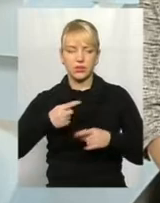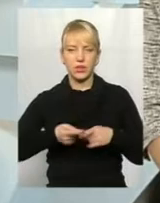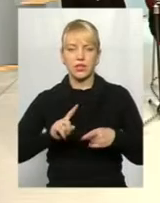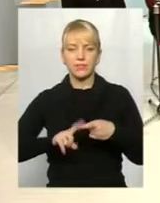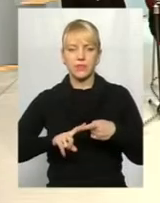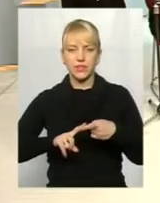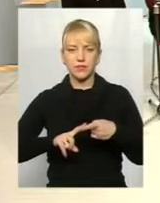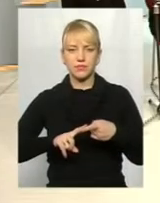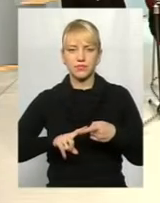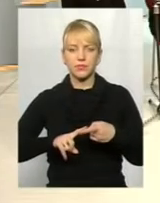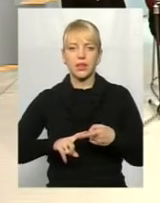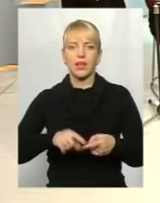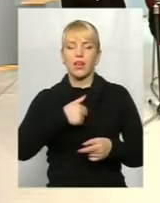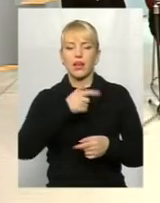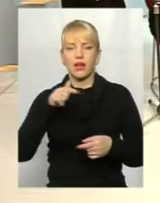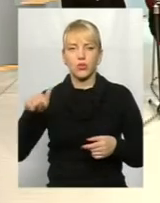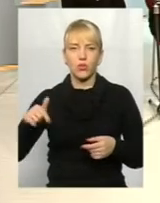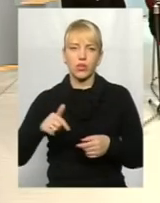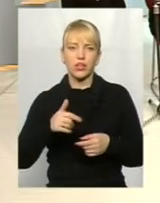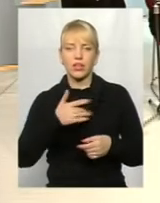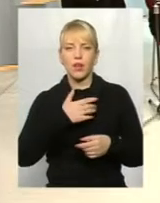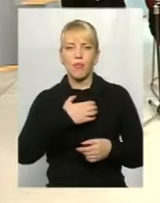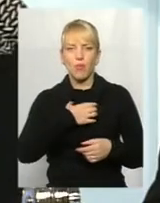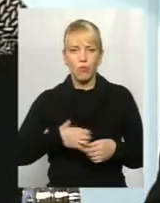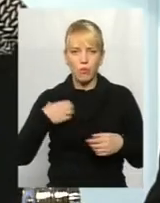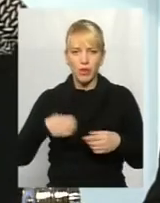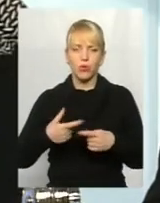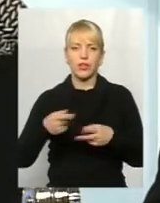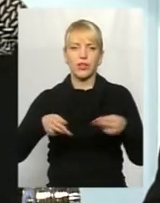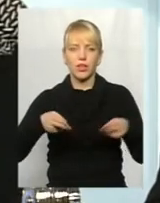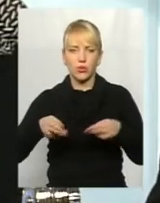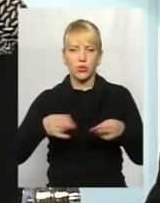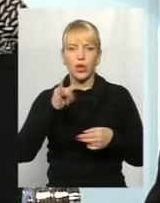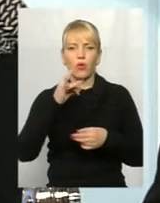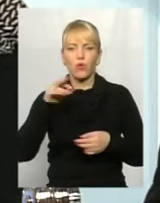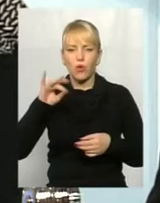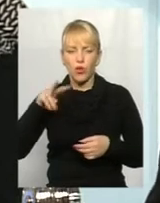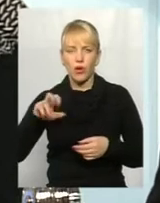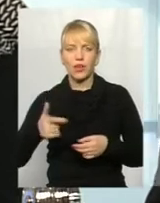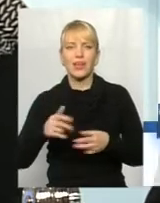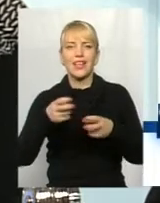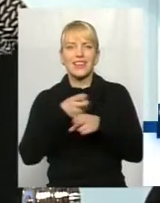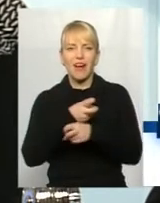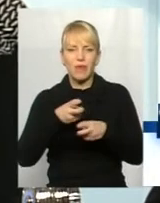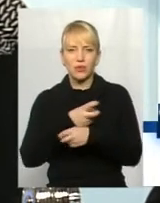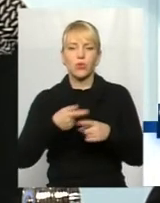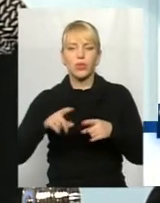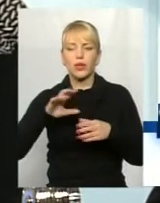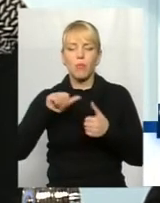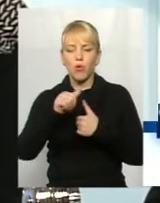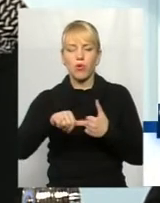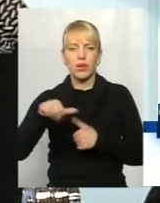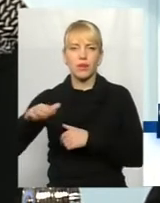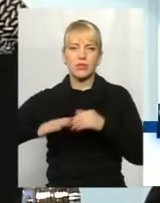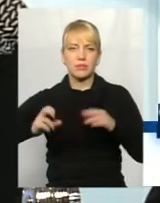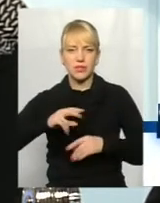кардіологи, пульмонологи, хірурги, урологи, травматологи. Тобто по окремих спеціальностях.